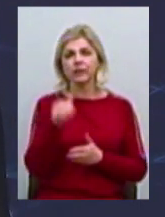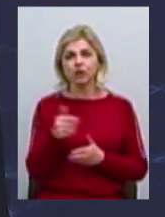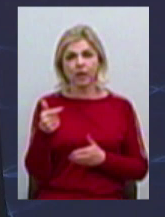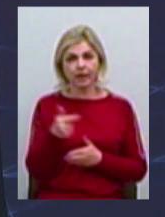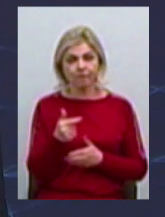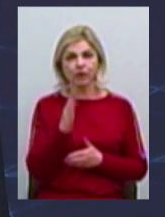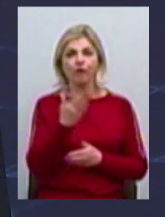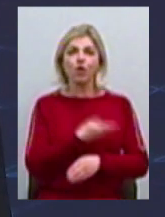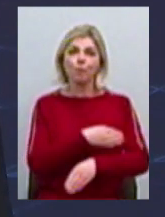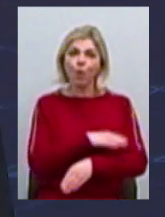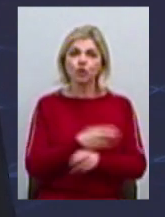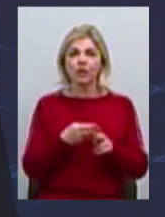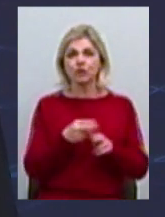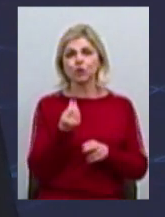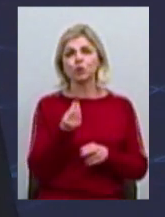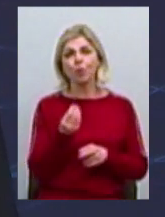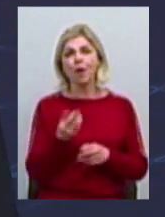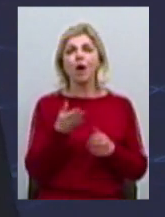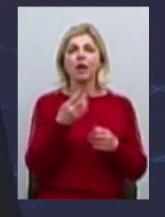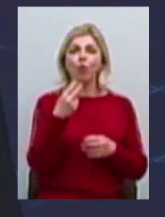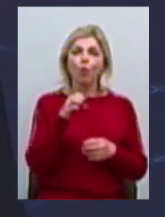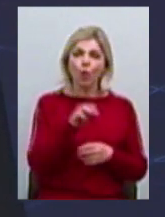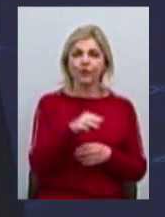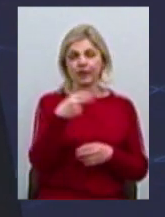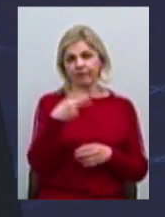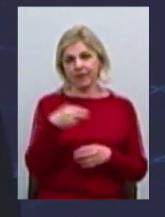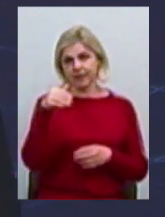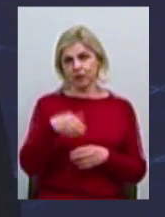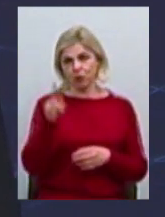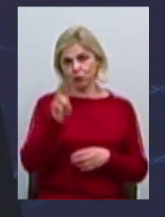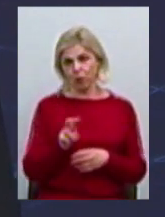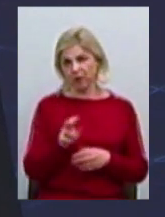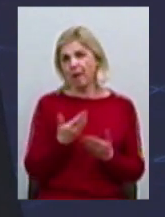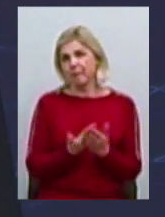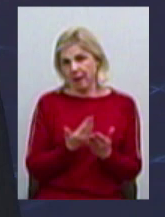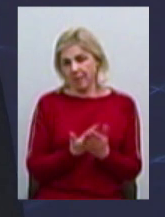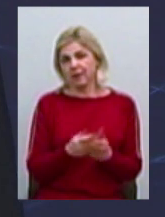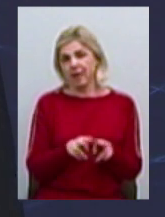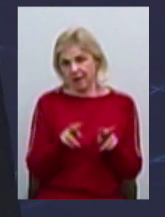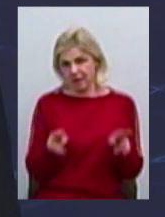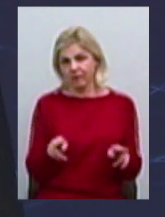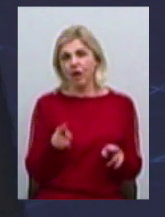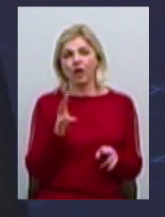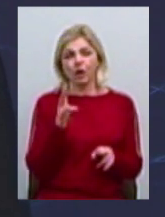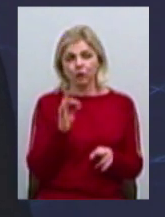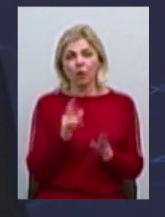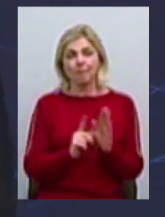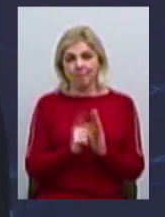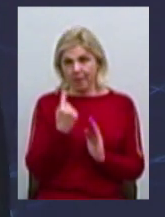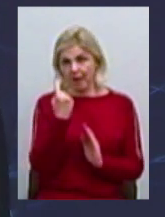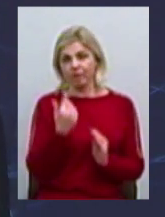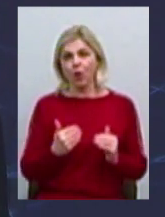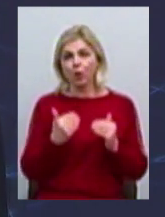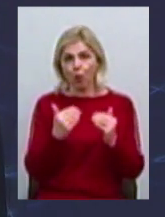Польщі ця сума варіюється від 20 тисяч доларів. Тобто, по суті, ми далеко не втікли. Те саме, тобто, пресід період, перший крок